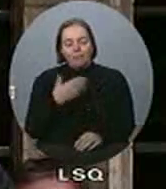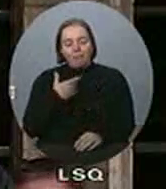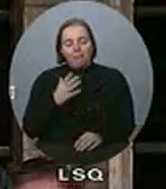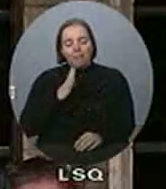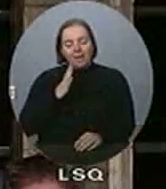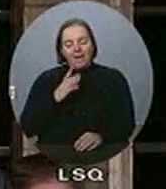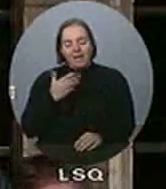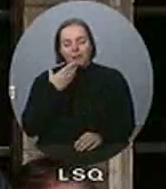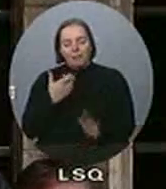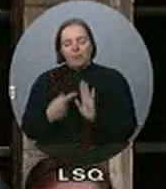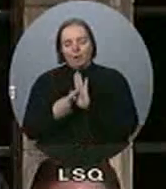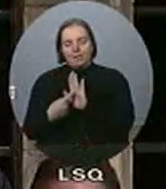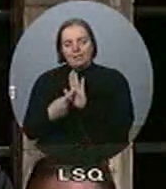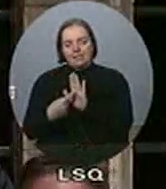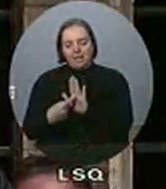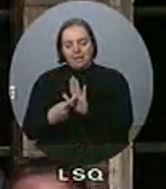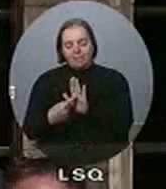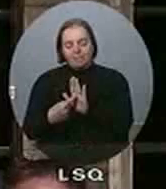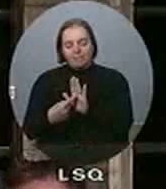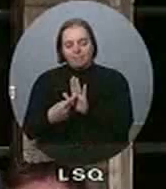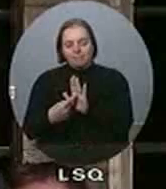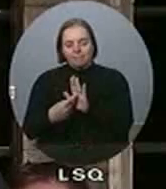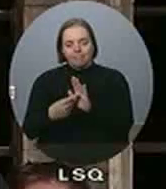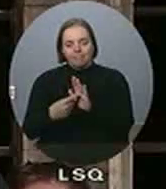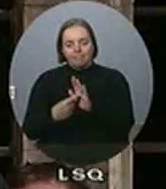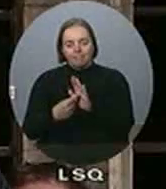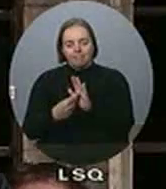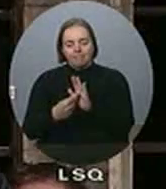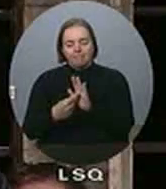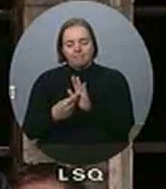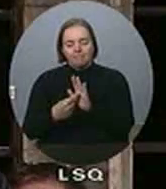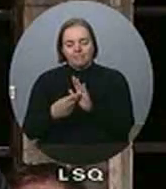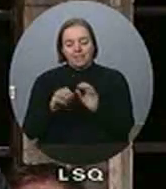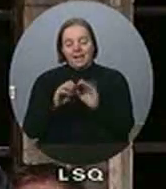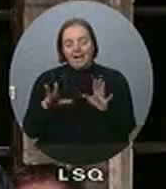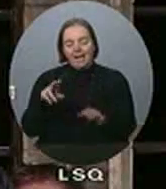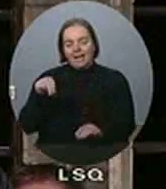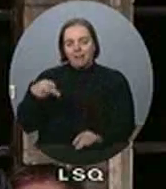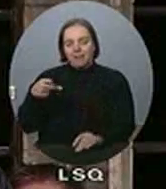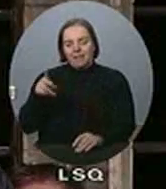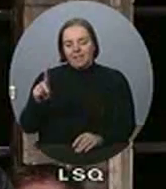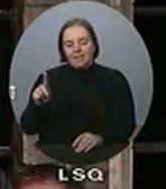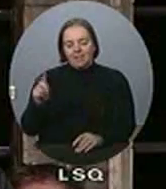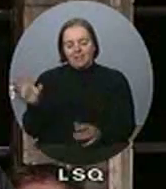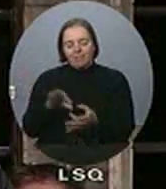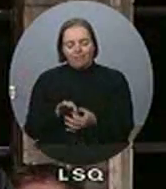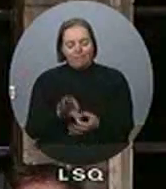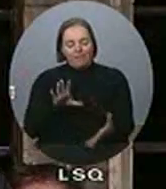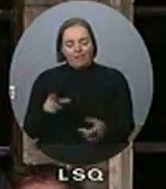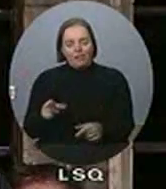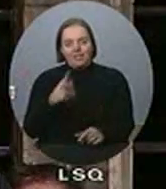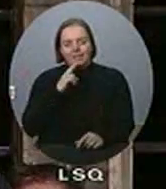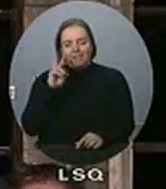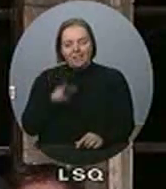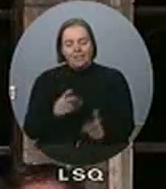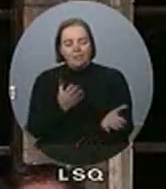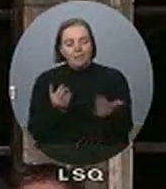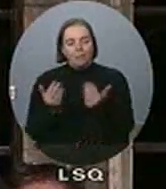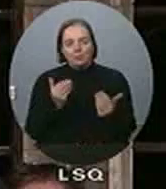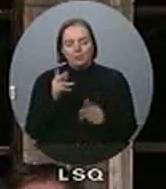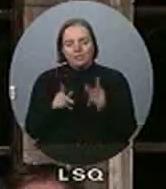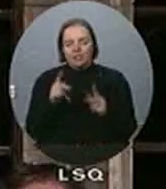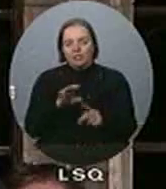du fait que les néo-démocrates sont complètement déconnectés des véritables besoins des